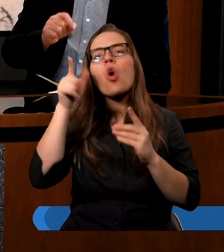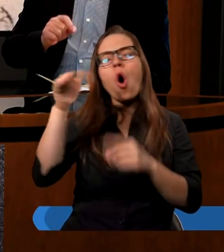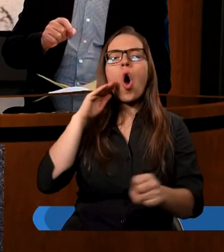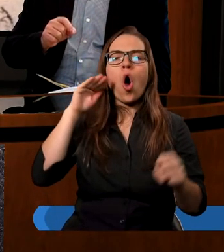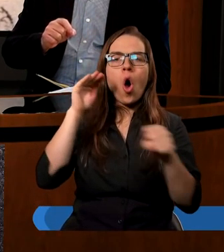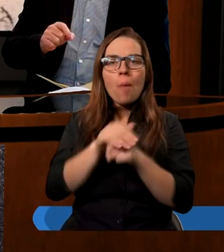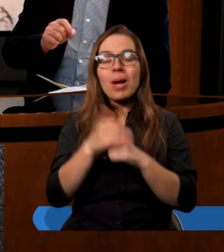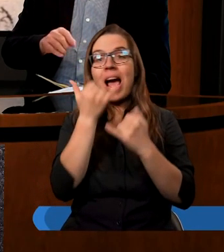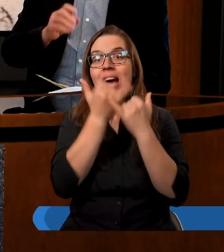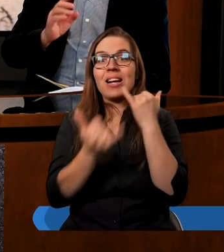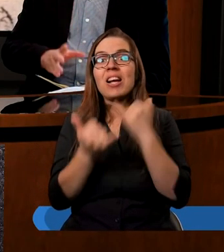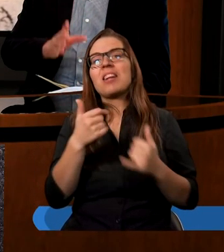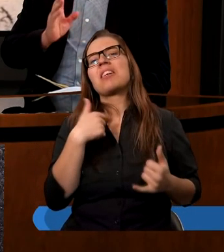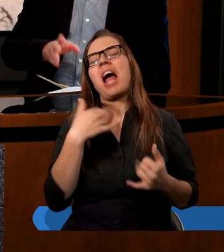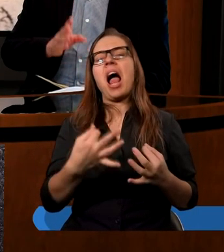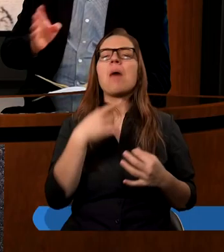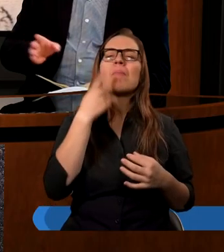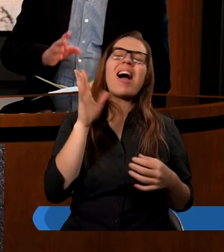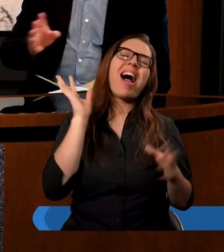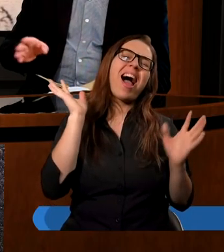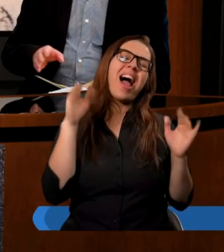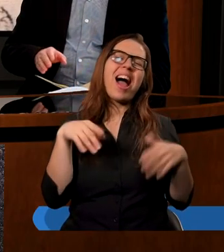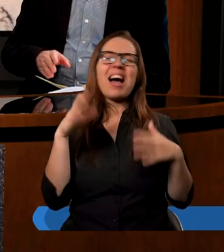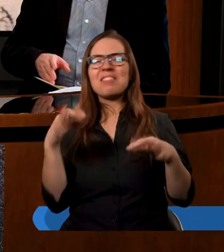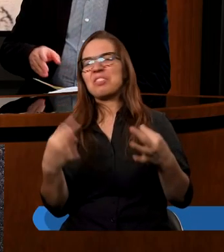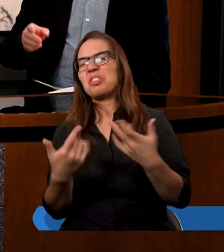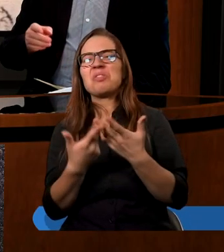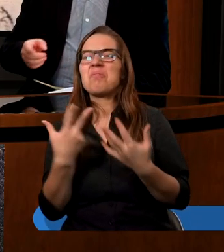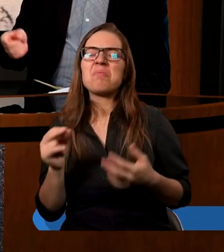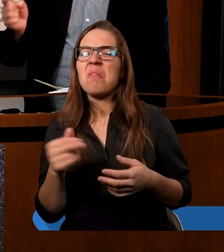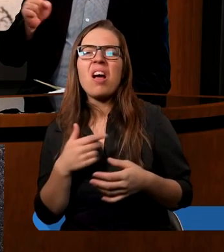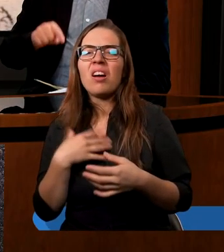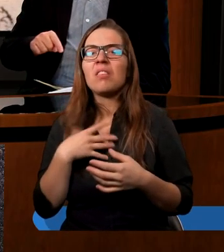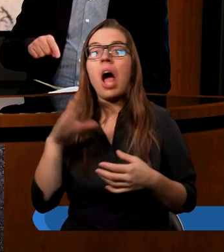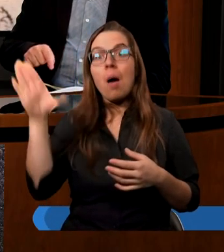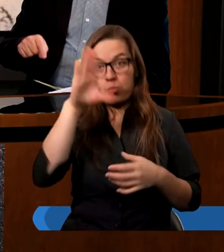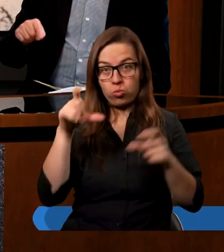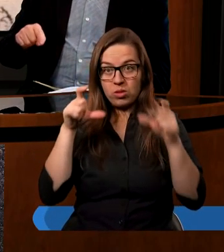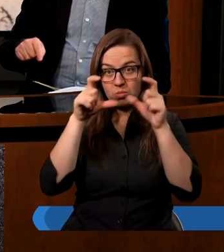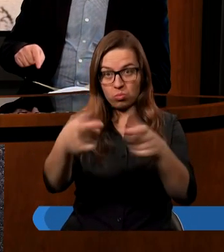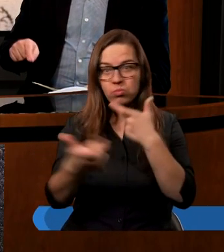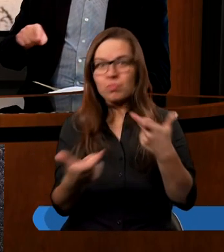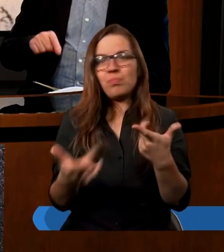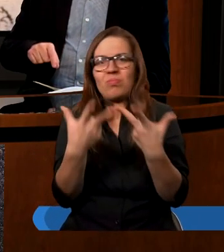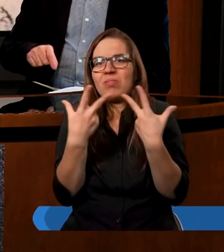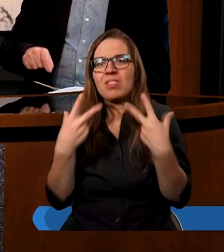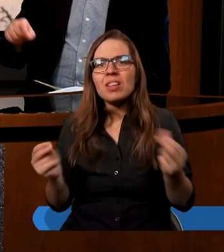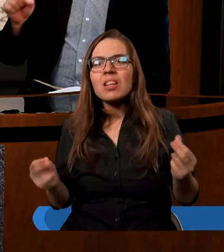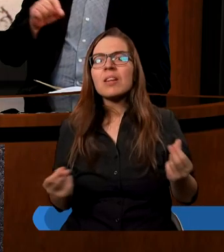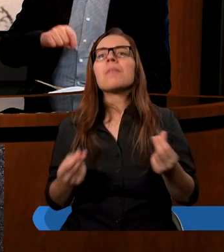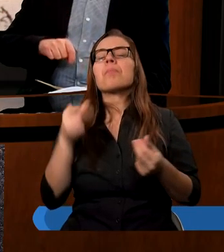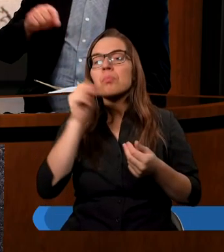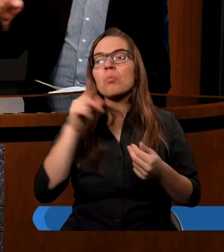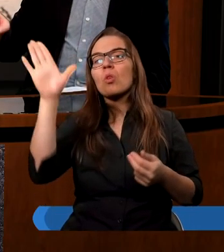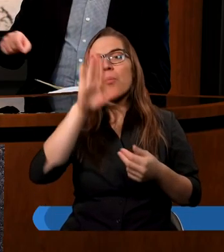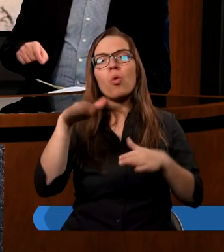zechce w tym momencie, powie, a nie, jednak mi to nie odpowiada i tak dalej, to Bóg nie przymusi i nie można powiedzieć sobie, że